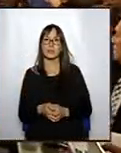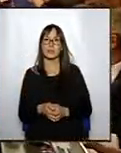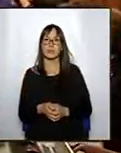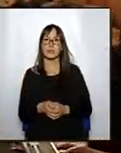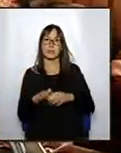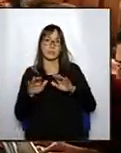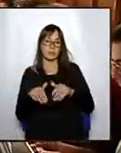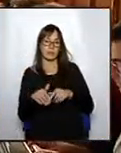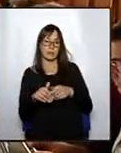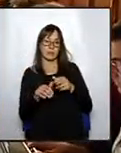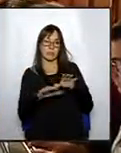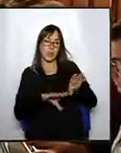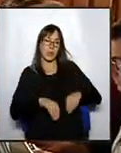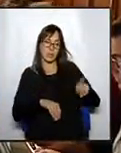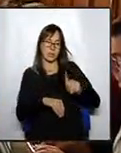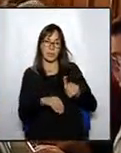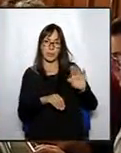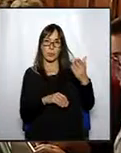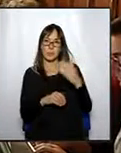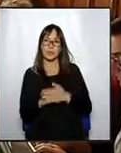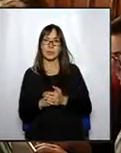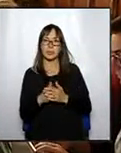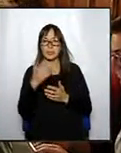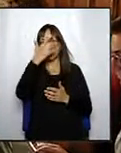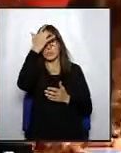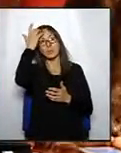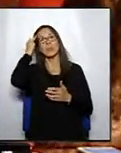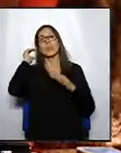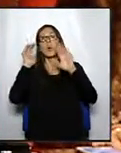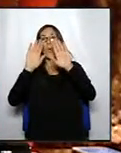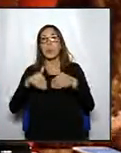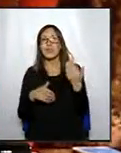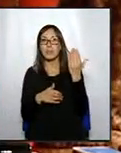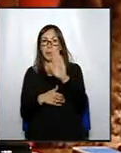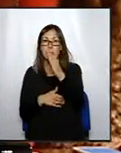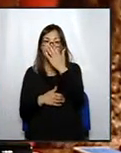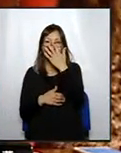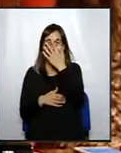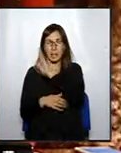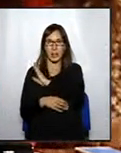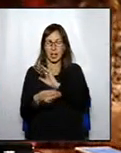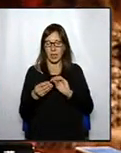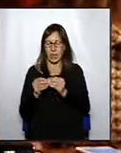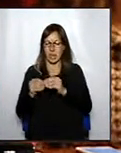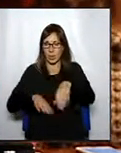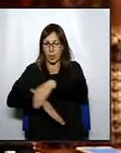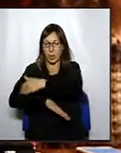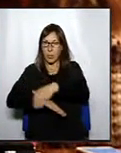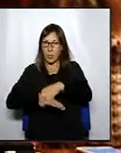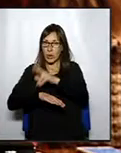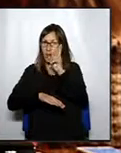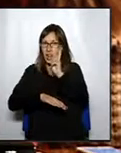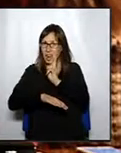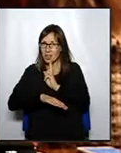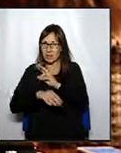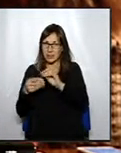Queda rebutjada la moció. Passem a l'última moció. Moció de Vic per tots per l'arrangement de voreres a la millora urbanística de diversos